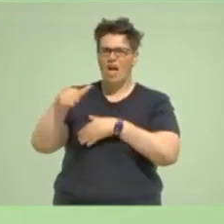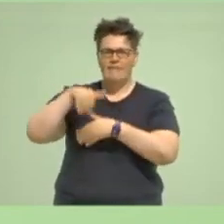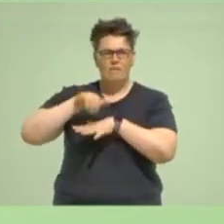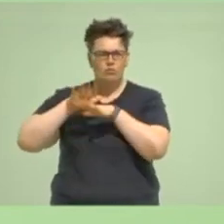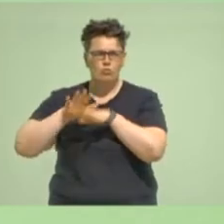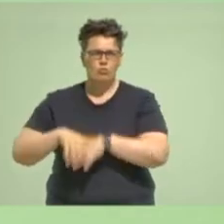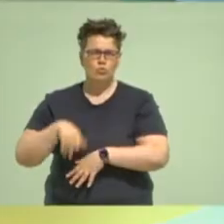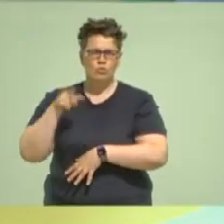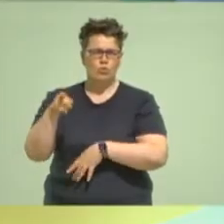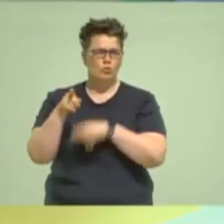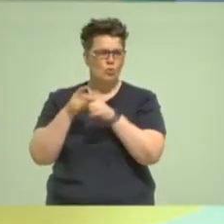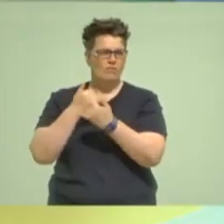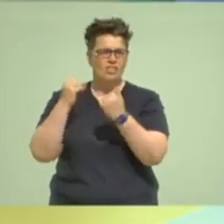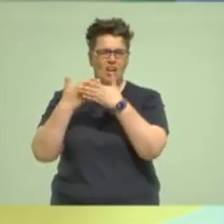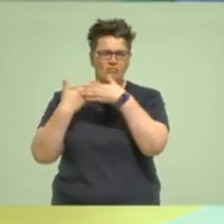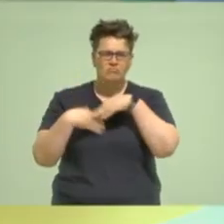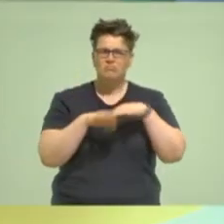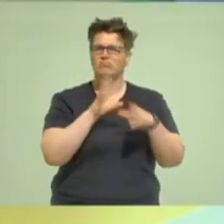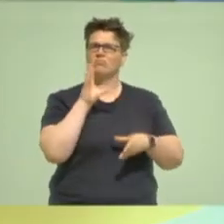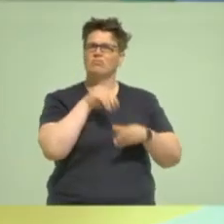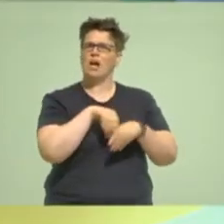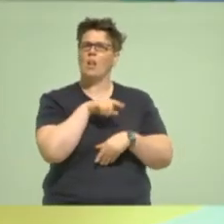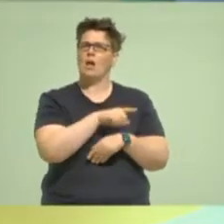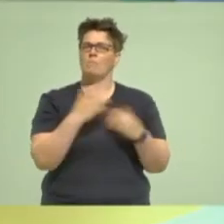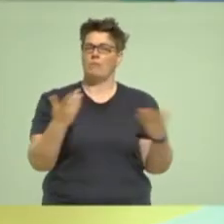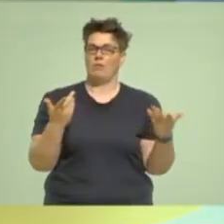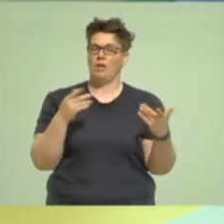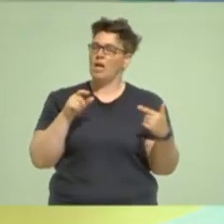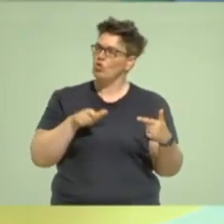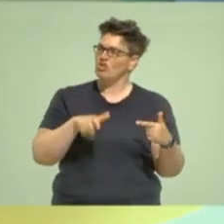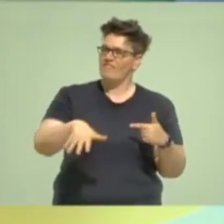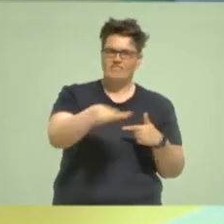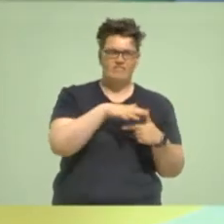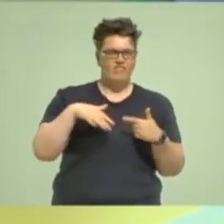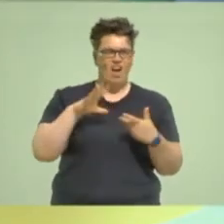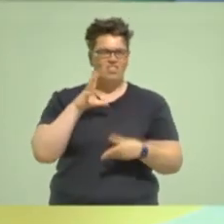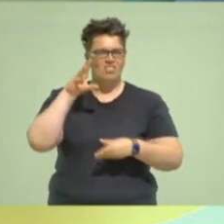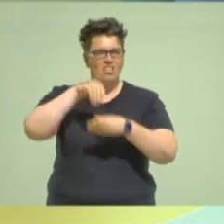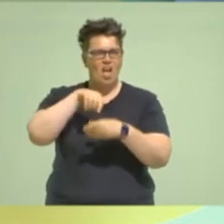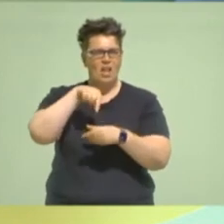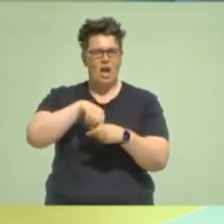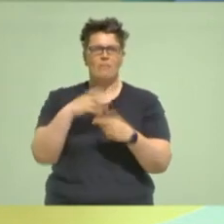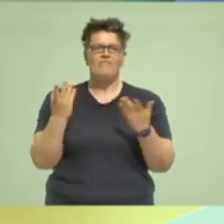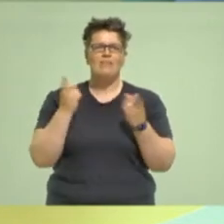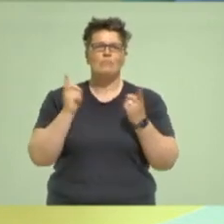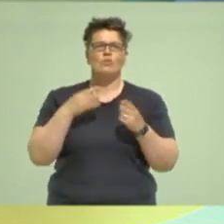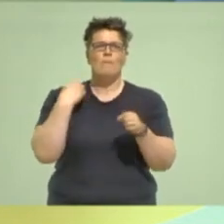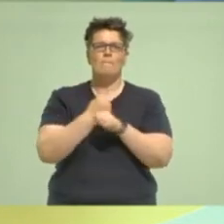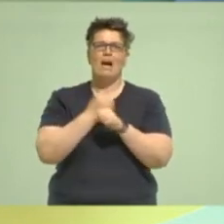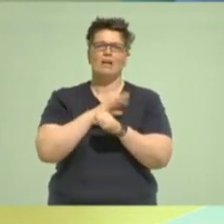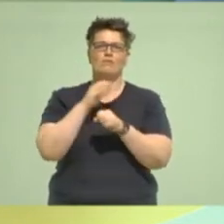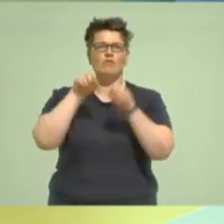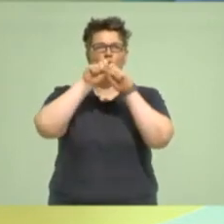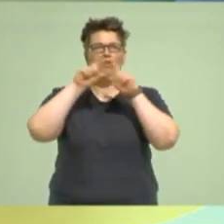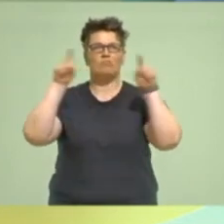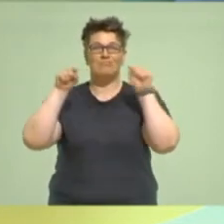dass wir Teilhabe garantieren? Welchen Anteil muss Mobilität in Nordrhein- fortan leisten, dass Klimaschutz auch eben in dem